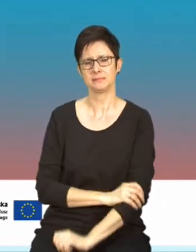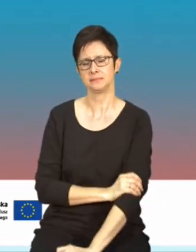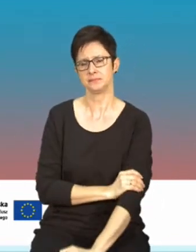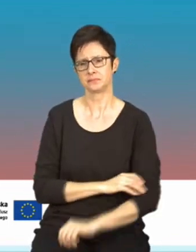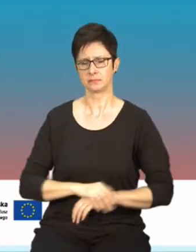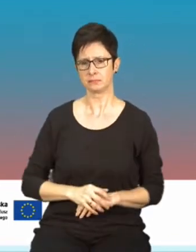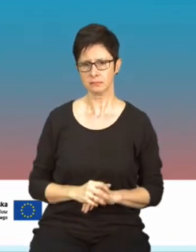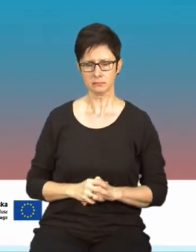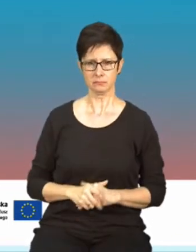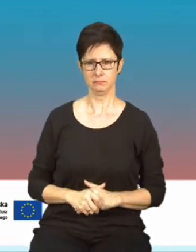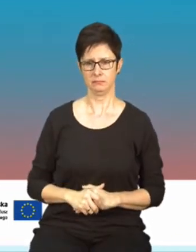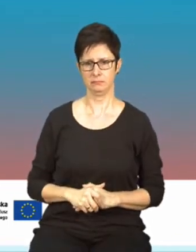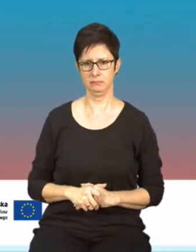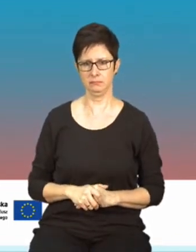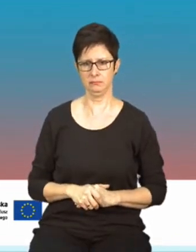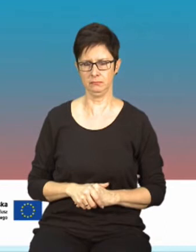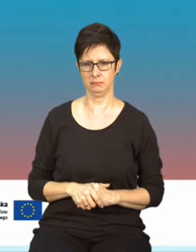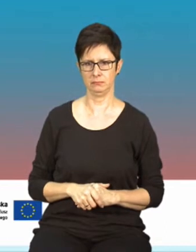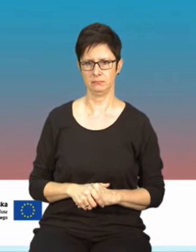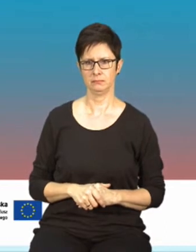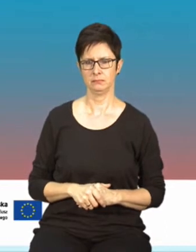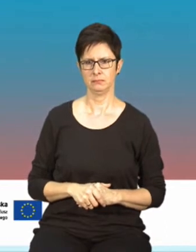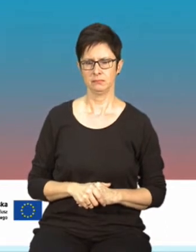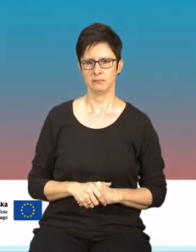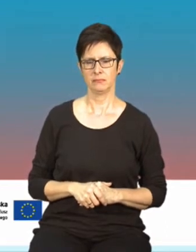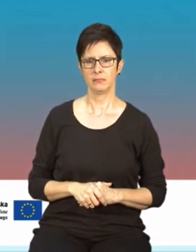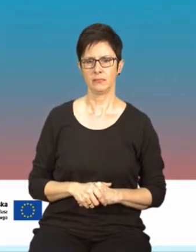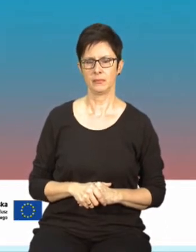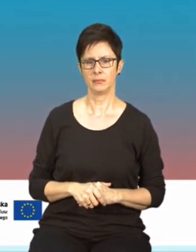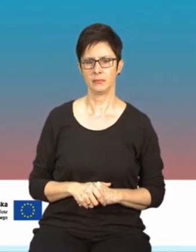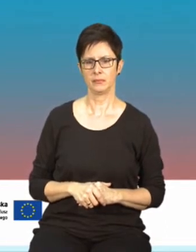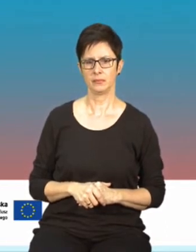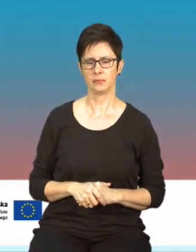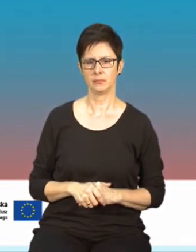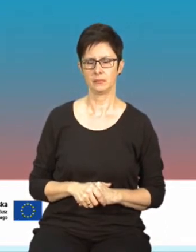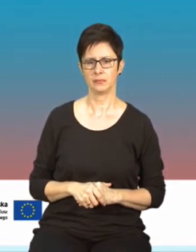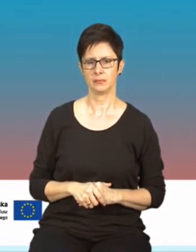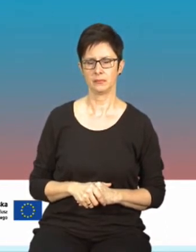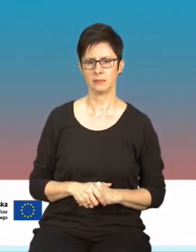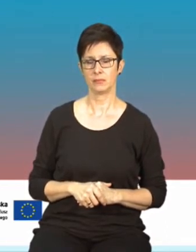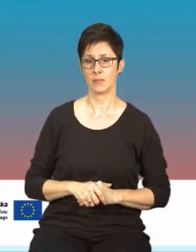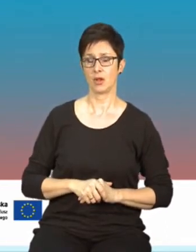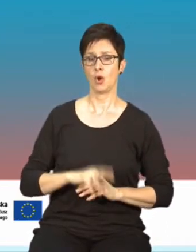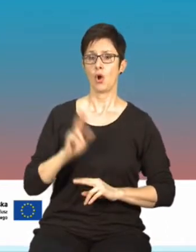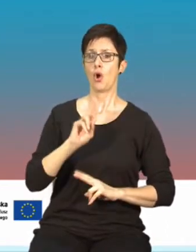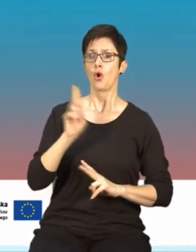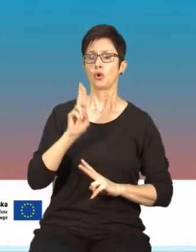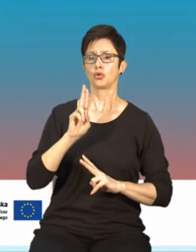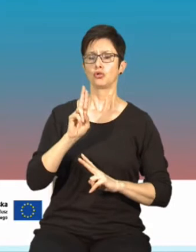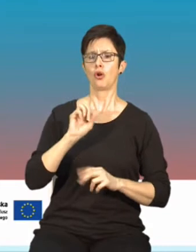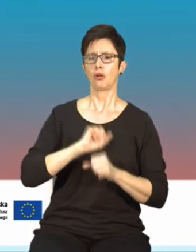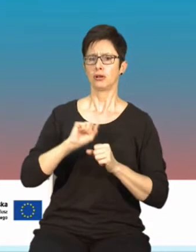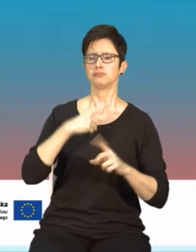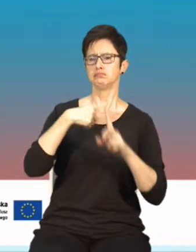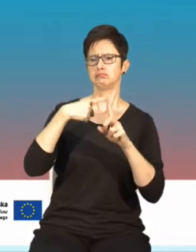które właśnie takie poglądy danej osoby podzielają. Co ciekawe też, także zwolennicy PEM-ów nie są w tym